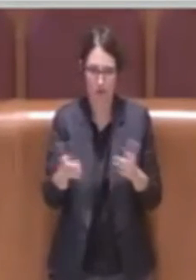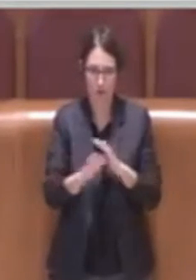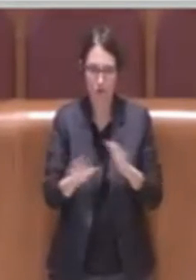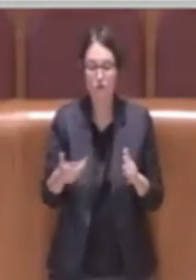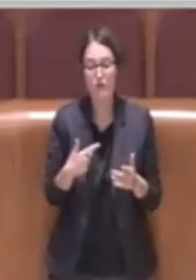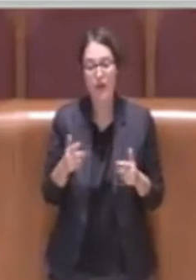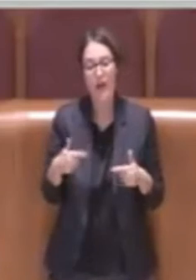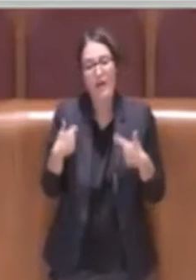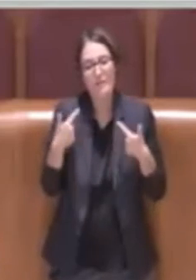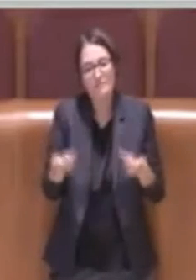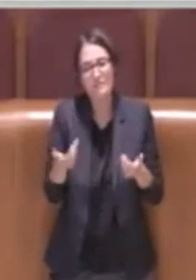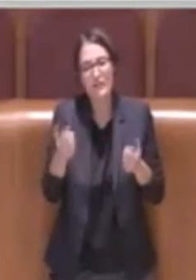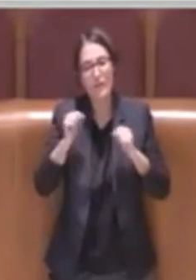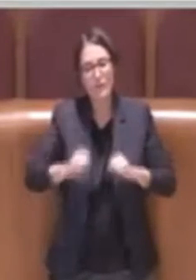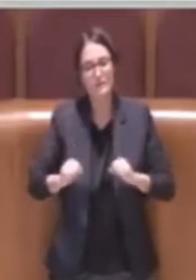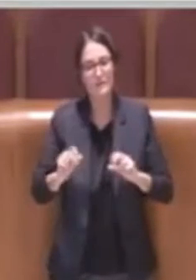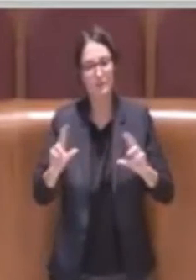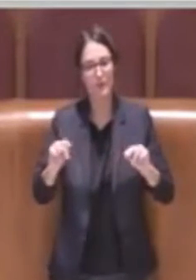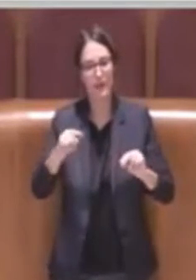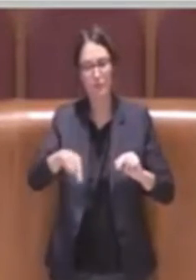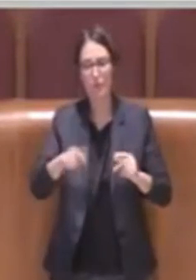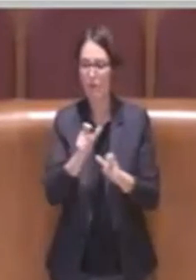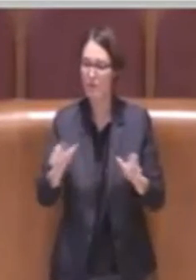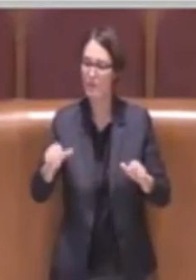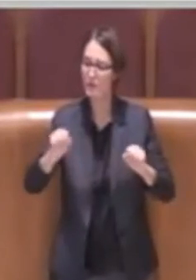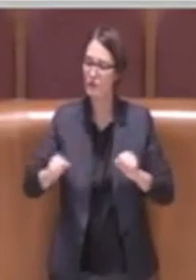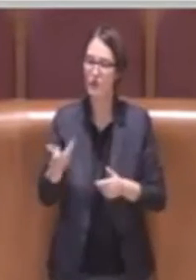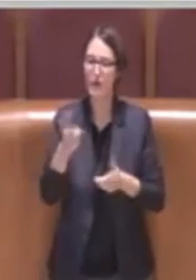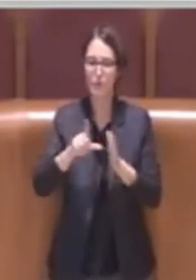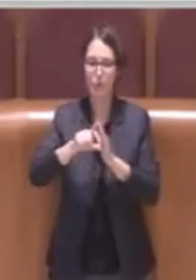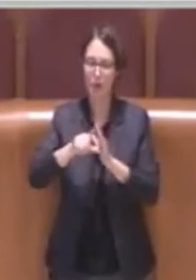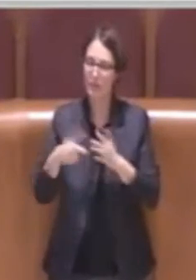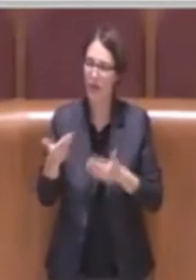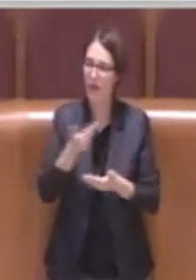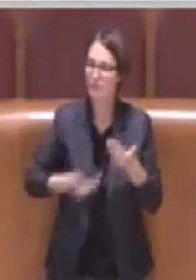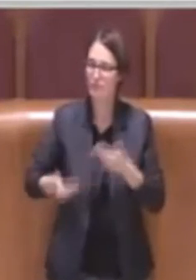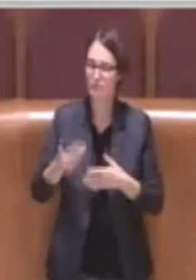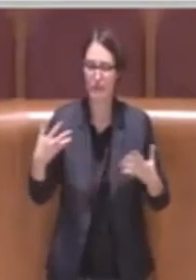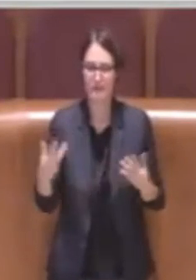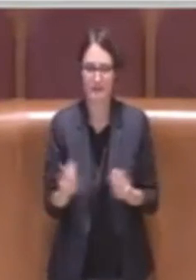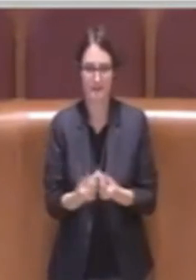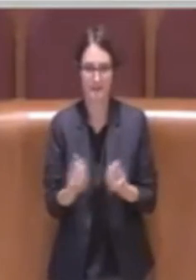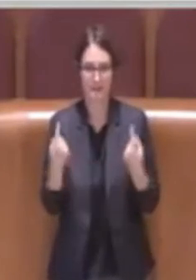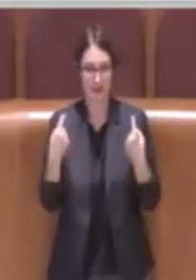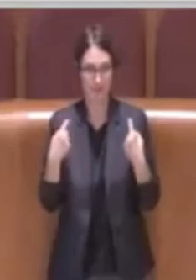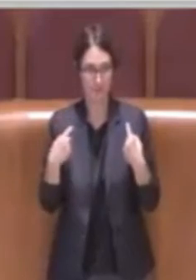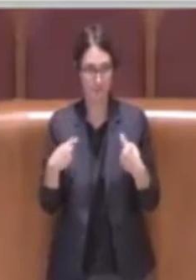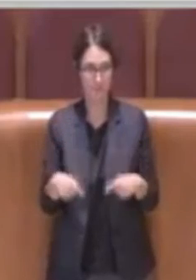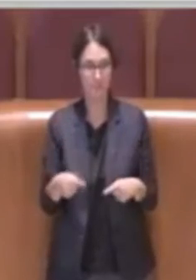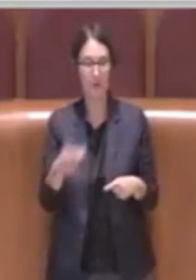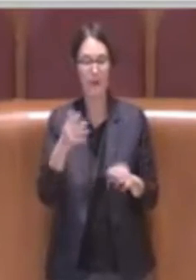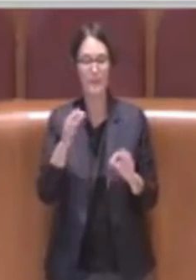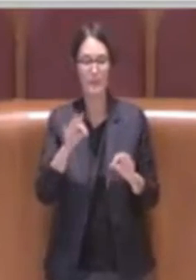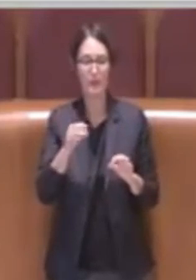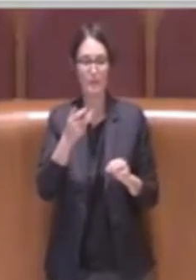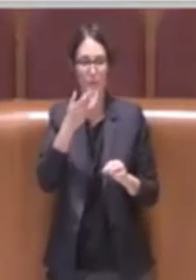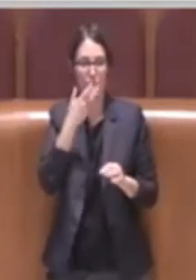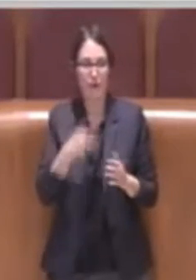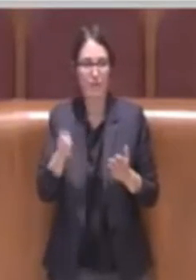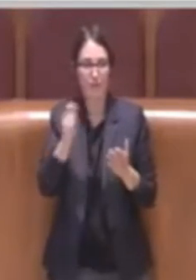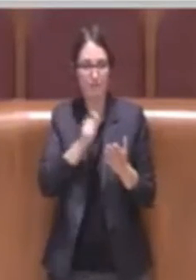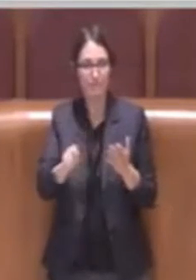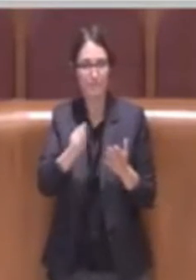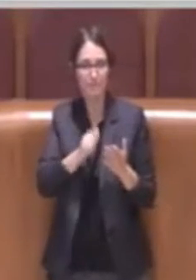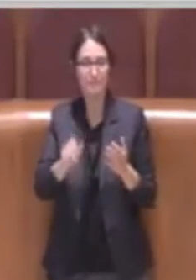possano trascorrere anche insieme il loro tempo e per questo lo abbiamo voluto specificare, mettere per iscritto all